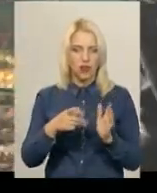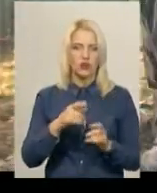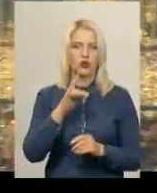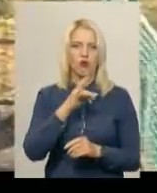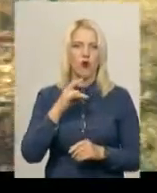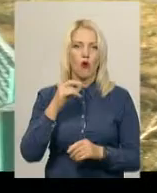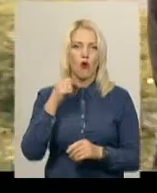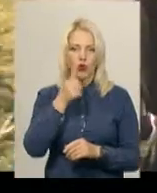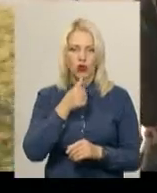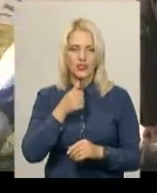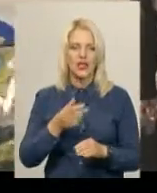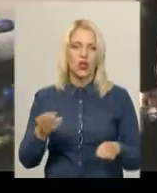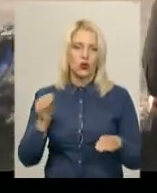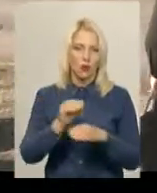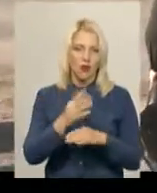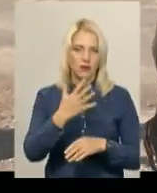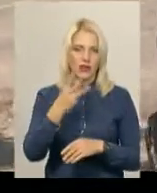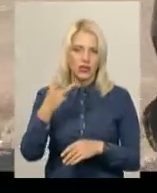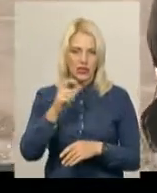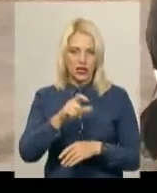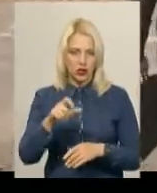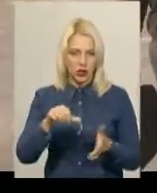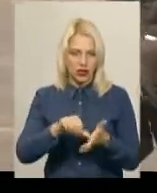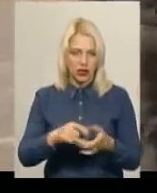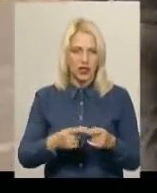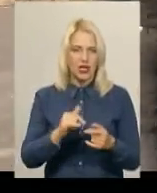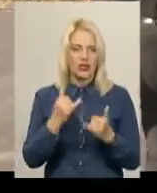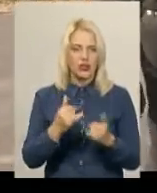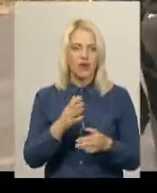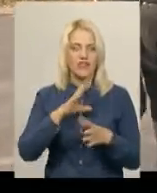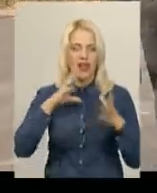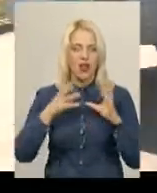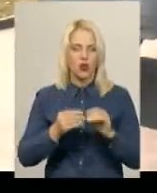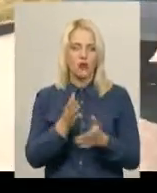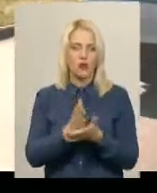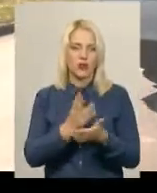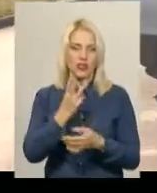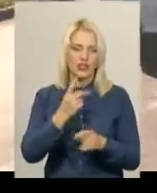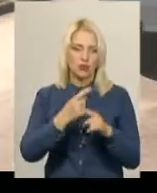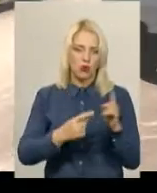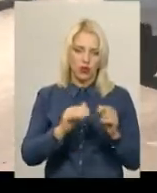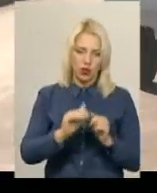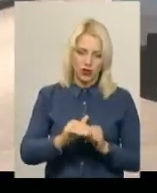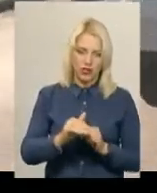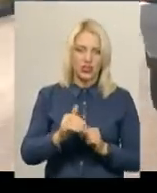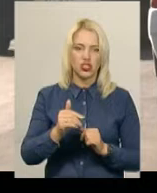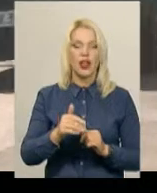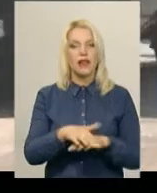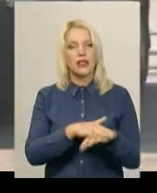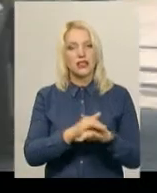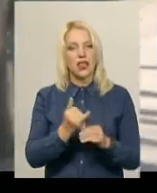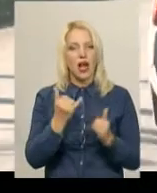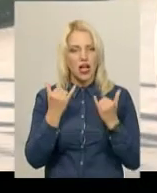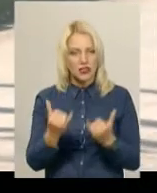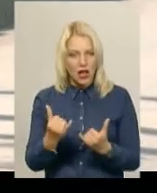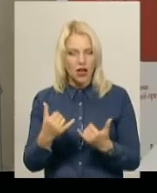53 посади. Загалом до реформи поліції дільничний обслуговував три з половиною тисячі населення, після – 10 тисяч. Такі дані наводить